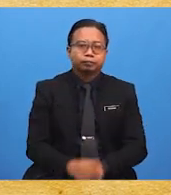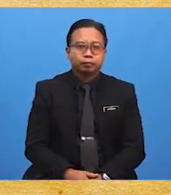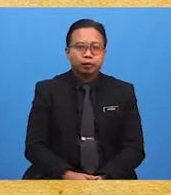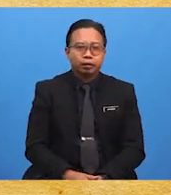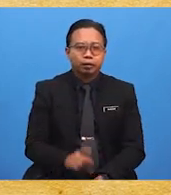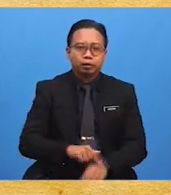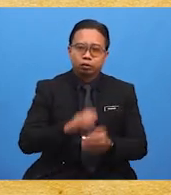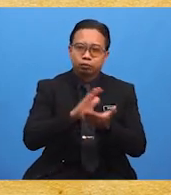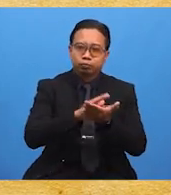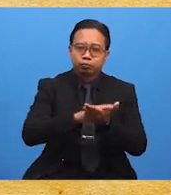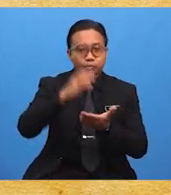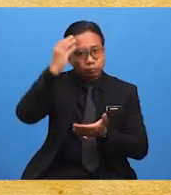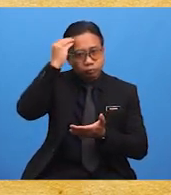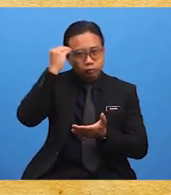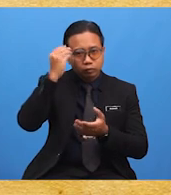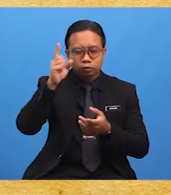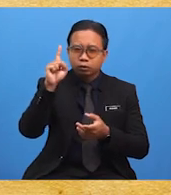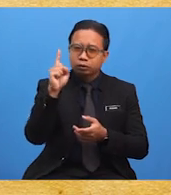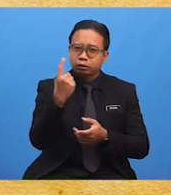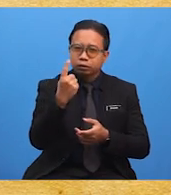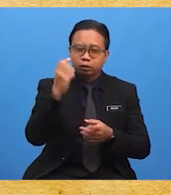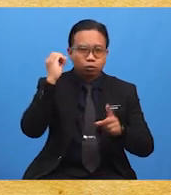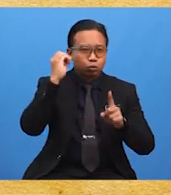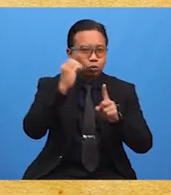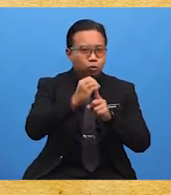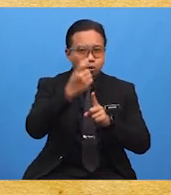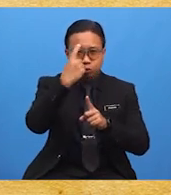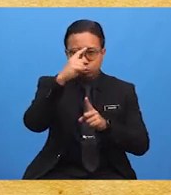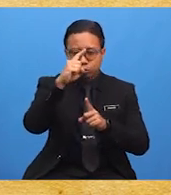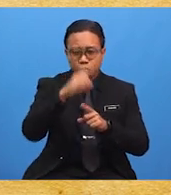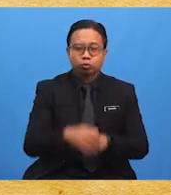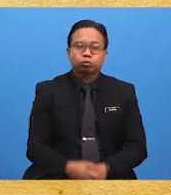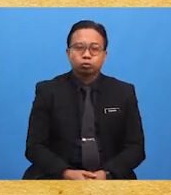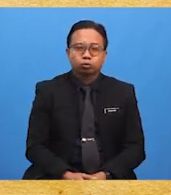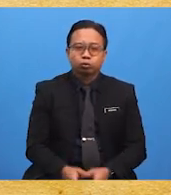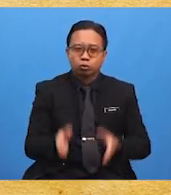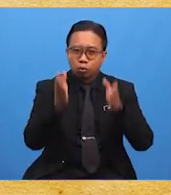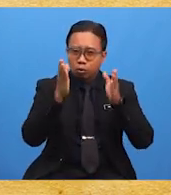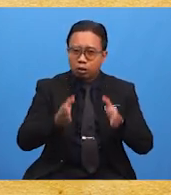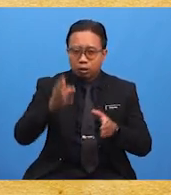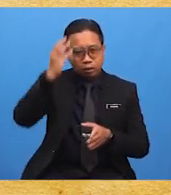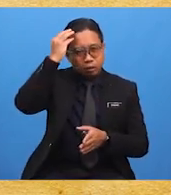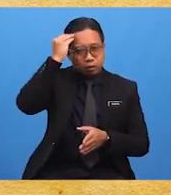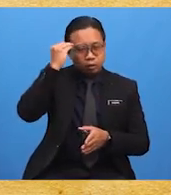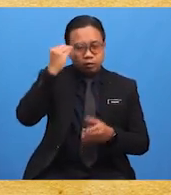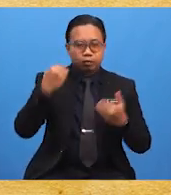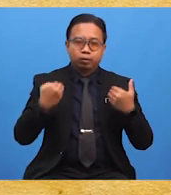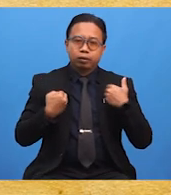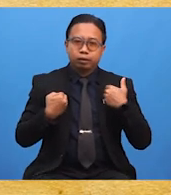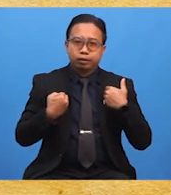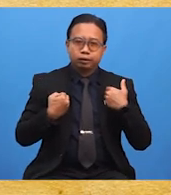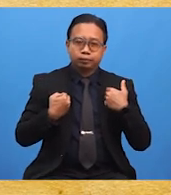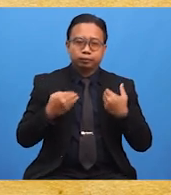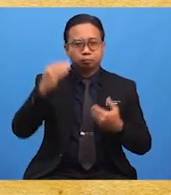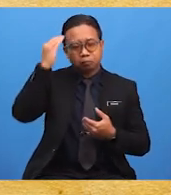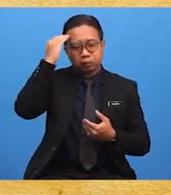vernakula Melayu hanya bertujuan menjadikan orang Melayu mempunyai pengetahuan